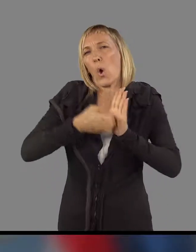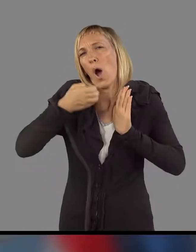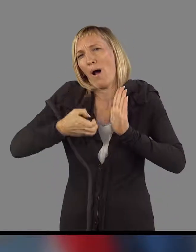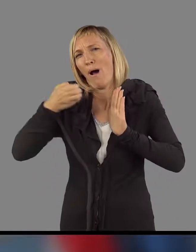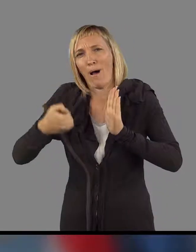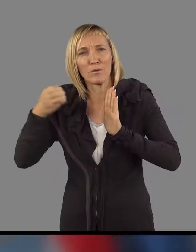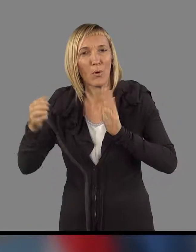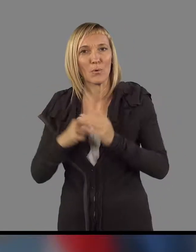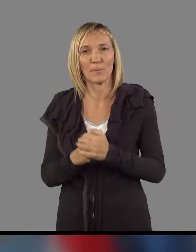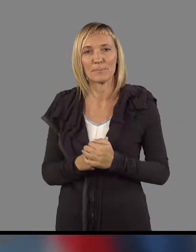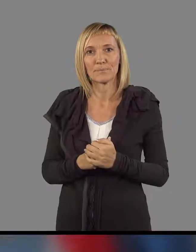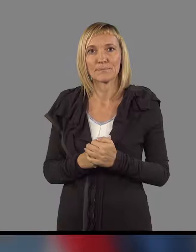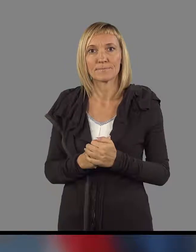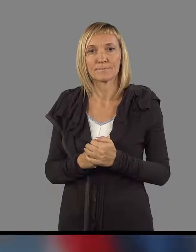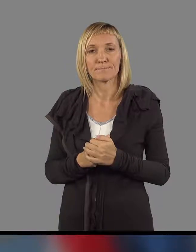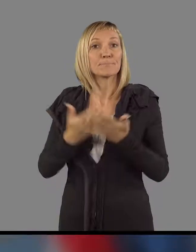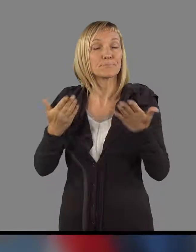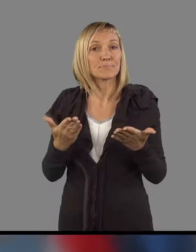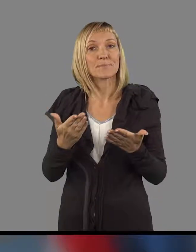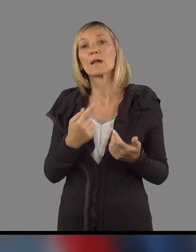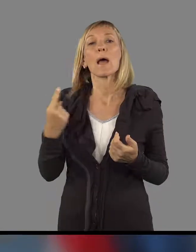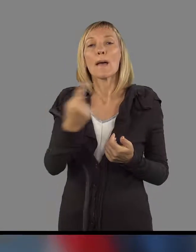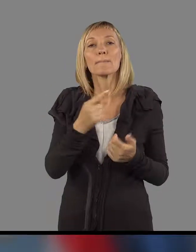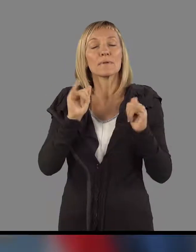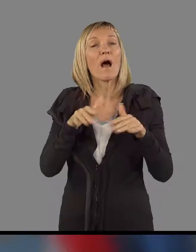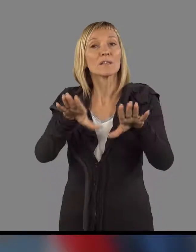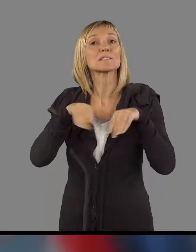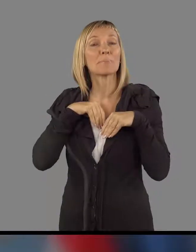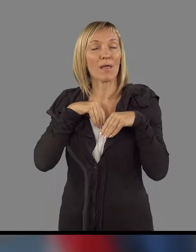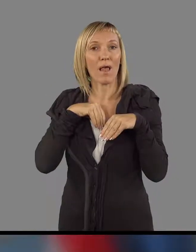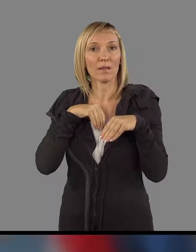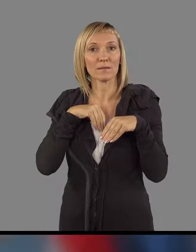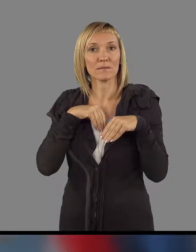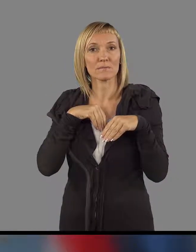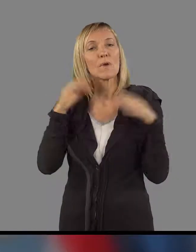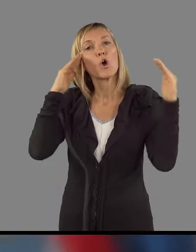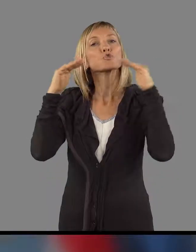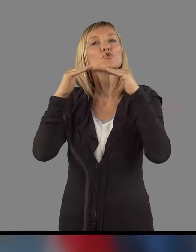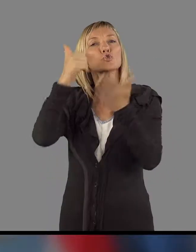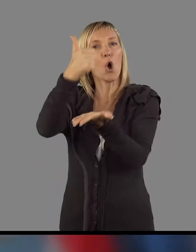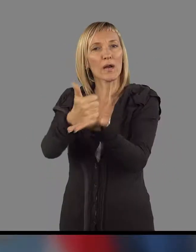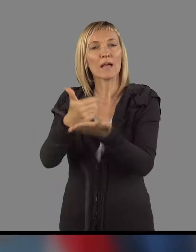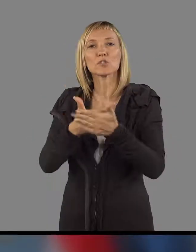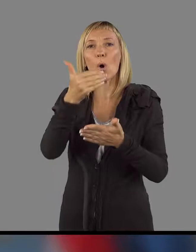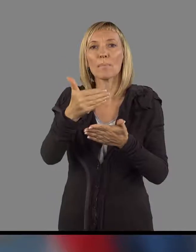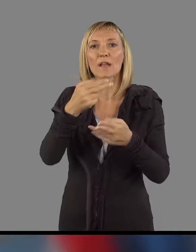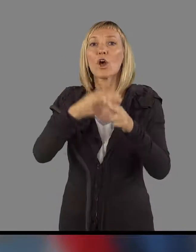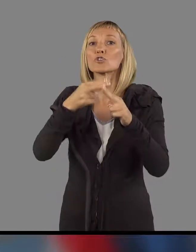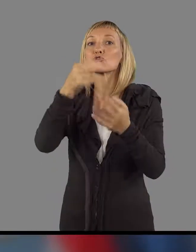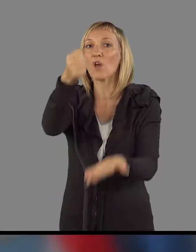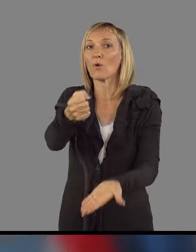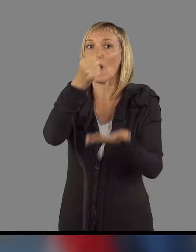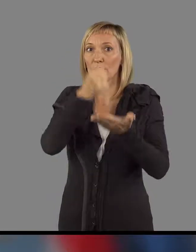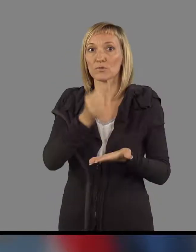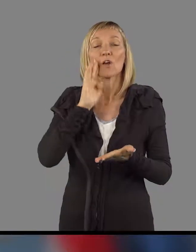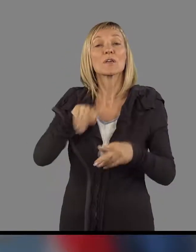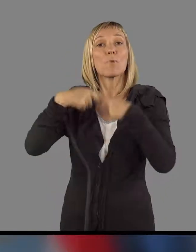dolgo in sicer smo seveda sprejeli soglasno predlog proračuna, ki ga